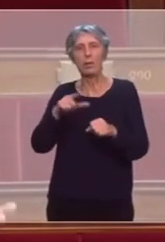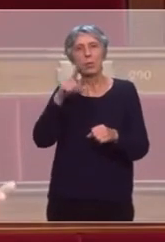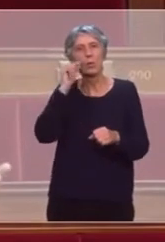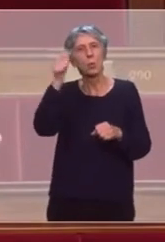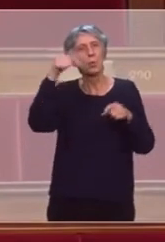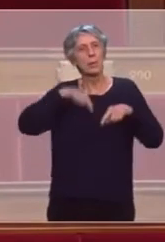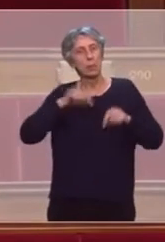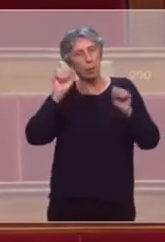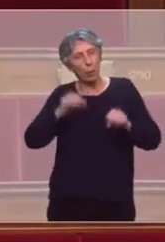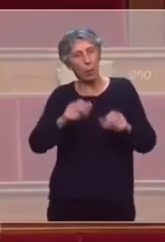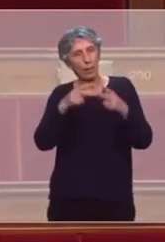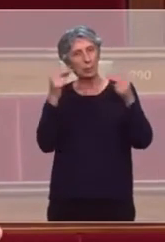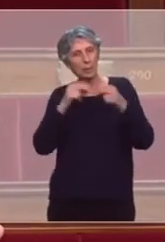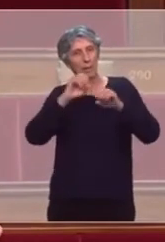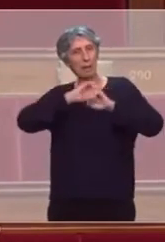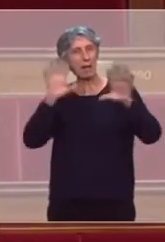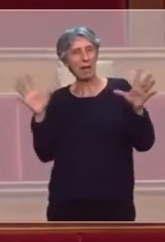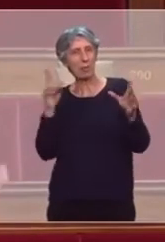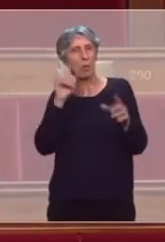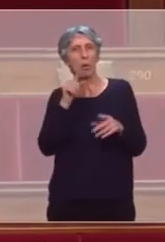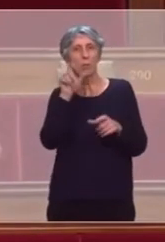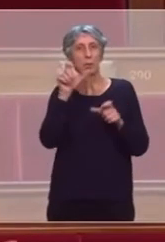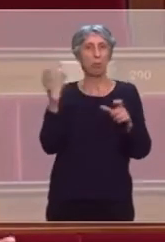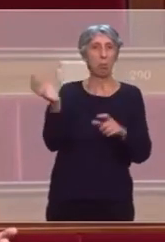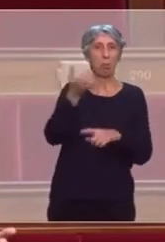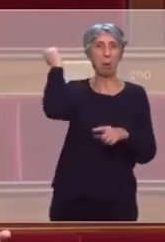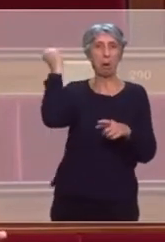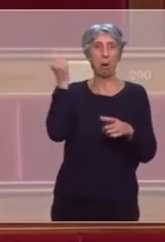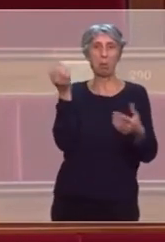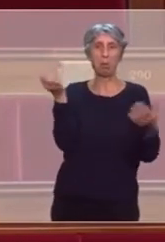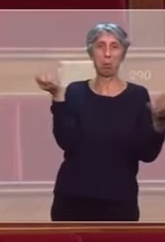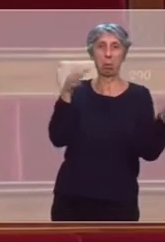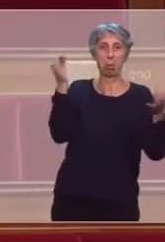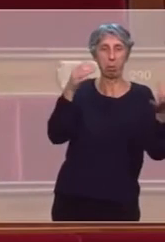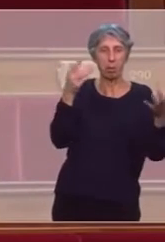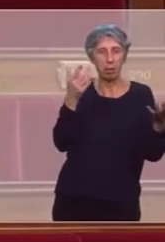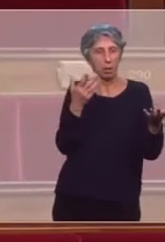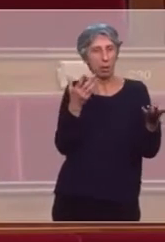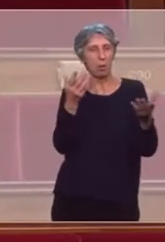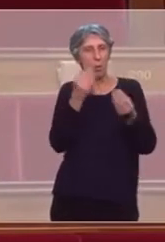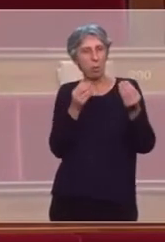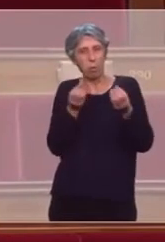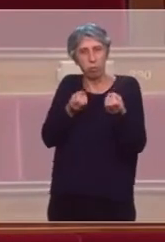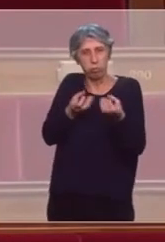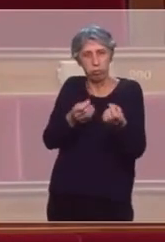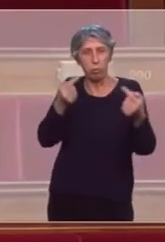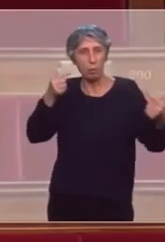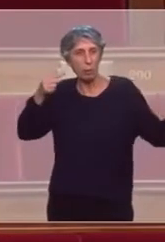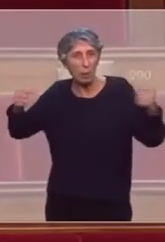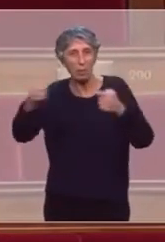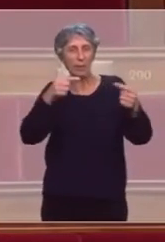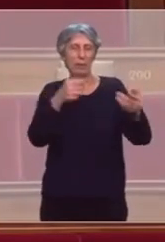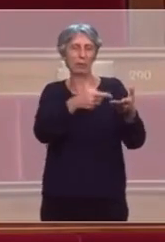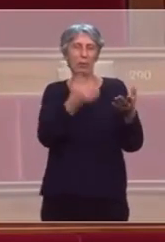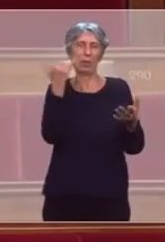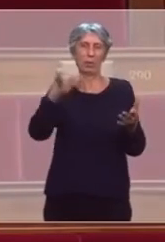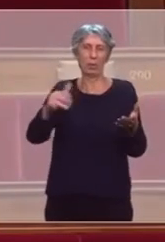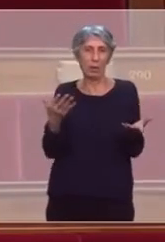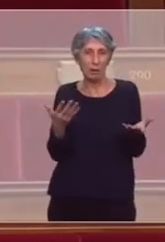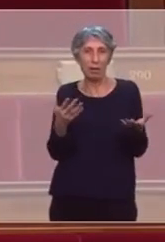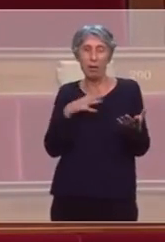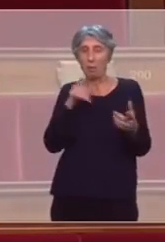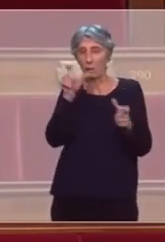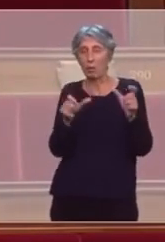pour éviter qu'il ne soit instrumentalisé, surinterprété ou l'objet de polémiques inutiles que certains ne cessent d